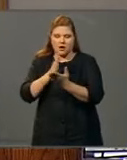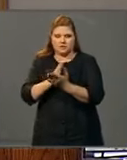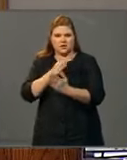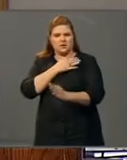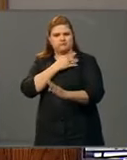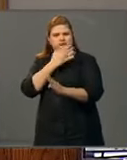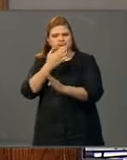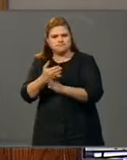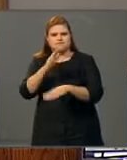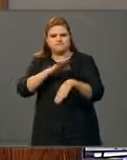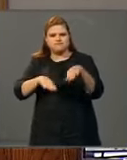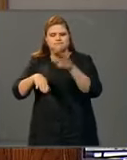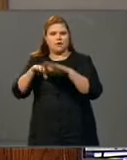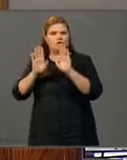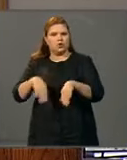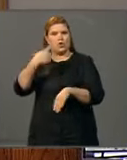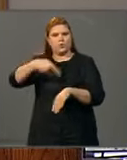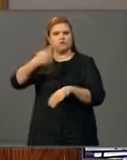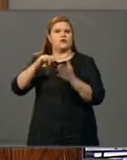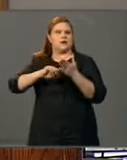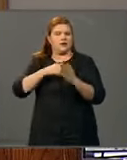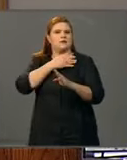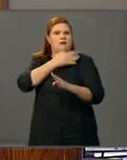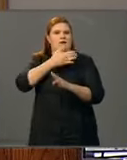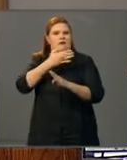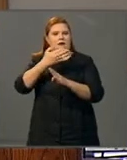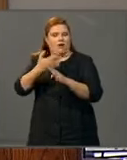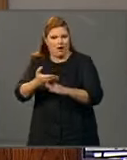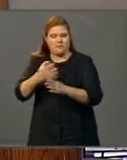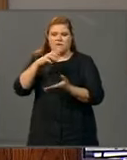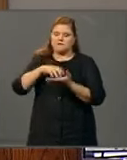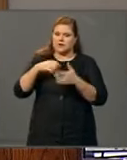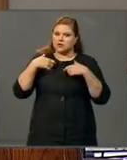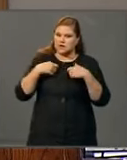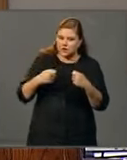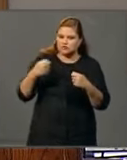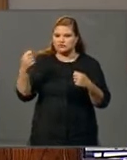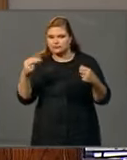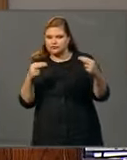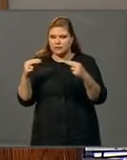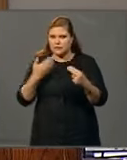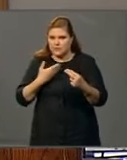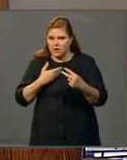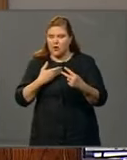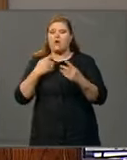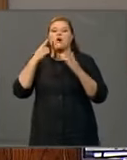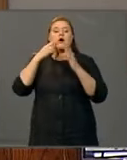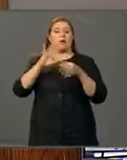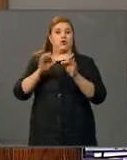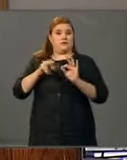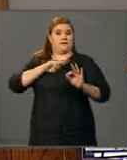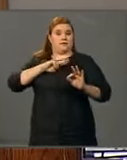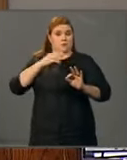mennessä 11 kertaa. Valtion moninaisten intressien vuoksi koordinointivastuu Talvivaara-asian hoitamisessa